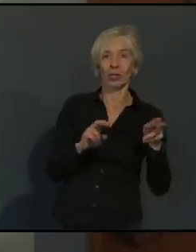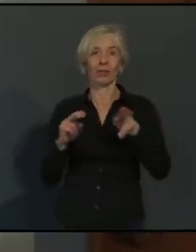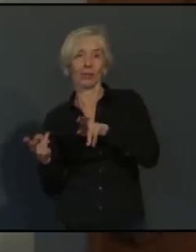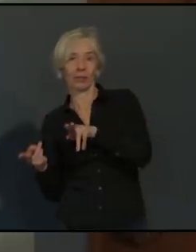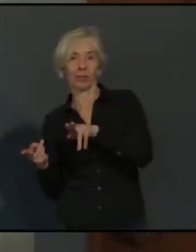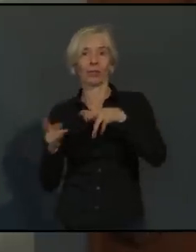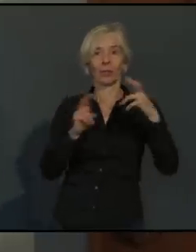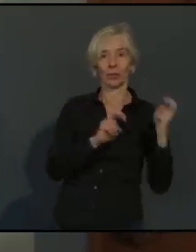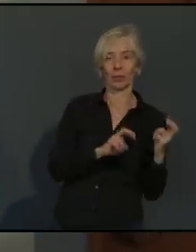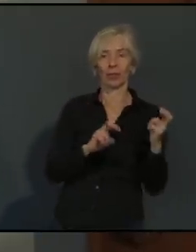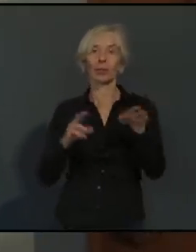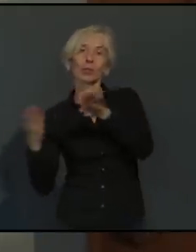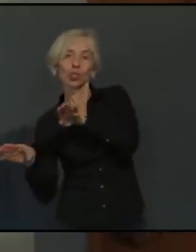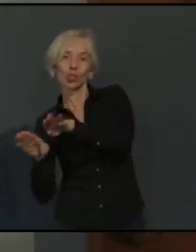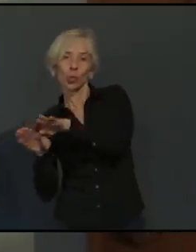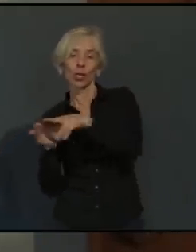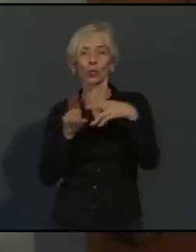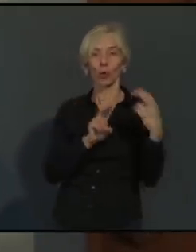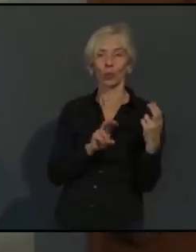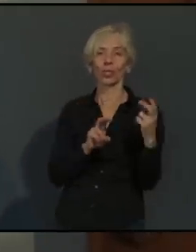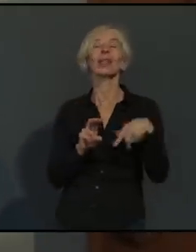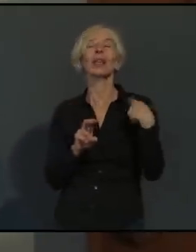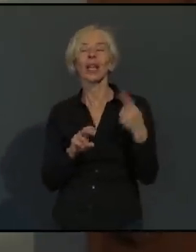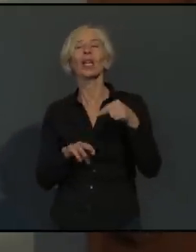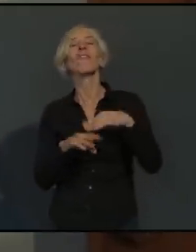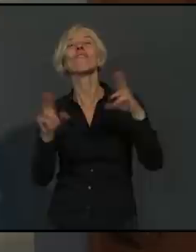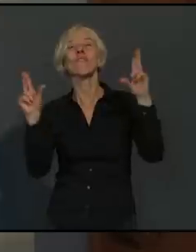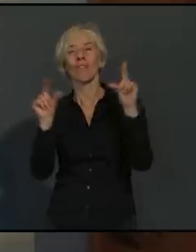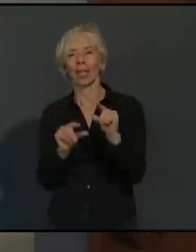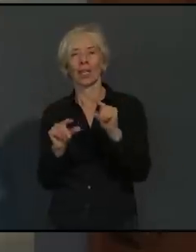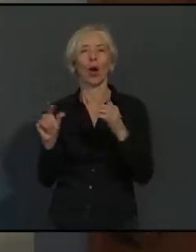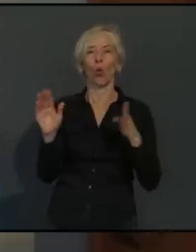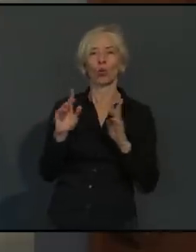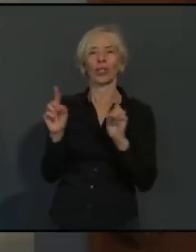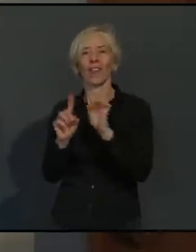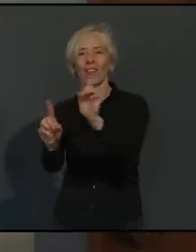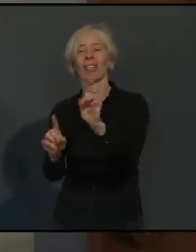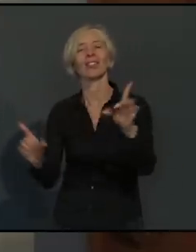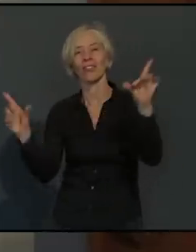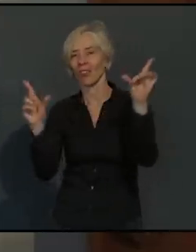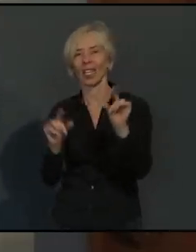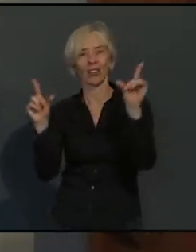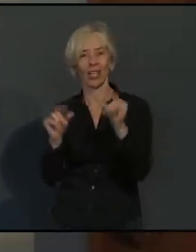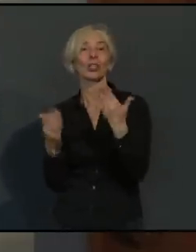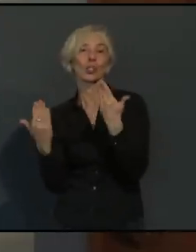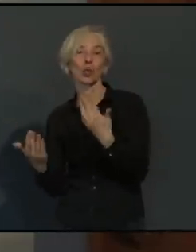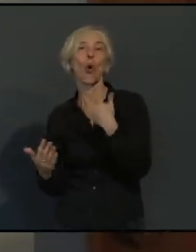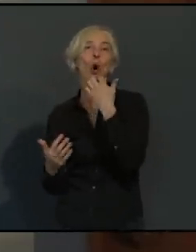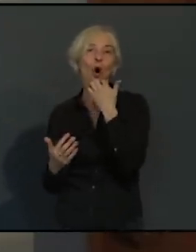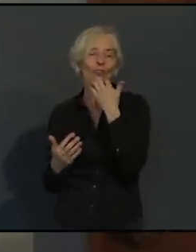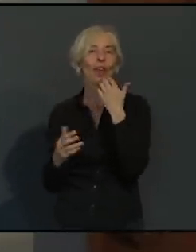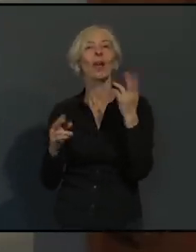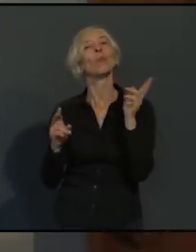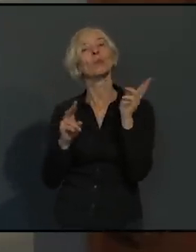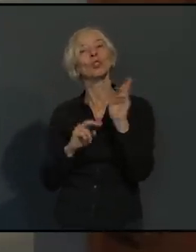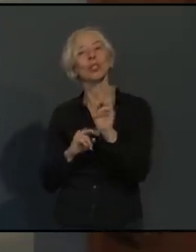auf längere Sicht eben sichergestellt ist, dass der öffentliche Verkehr eben als Infektionsquelle möglichst ausgeschlossen werden